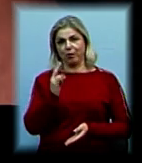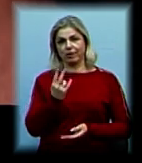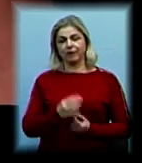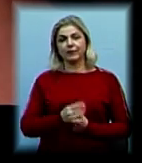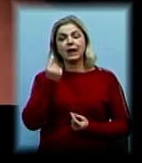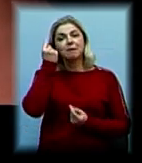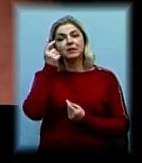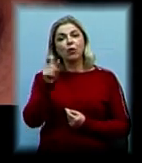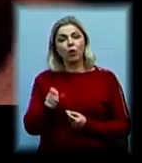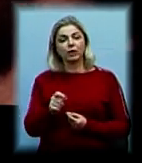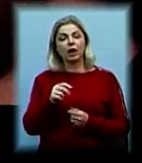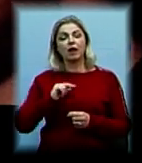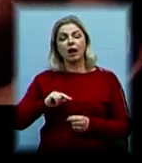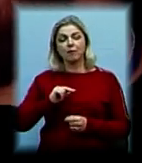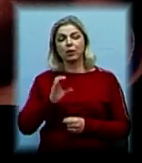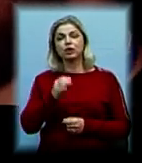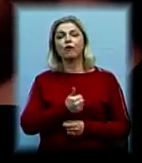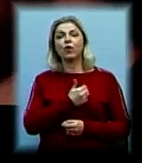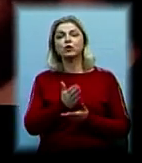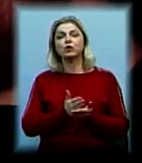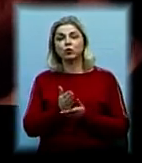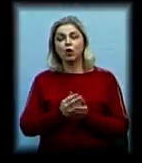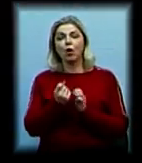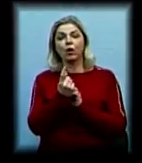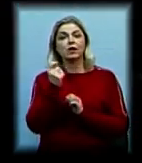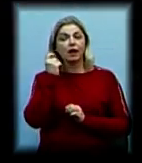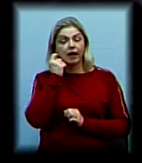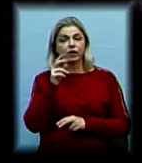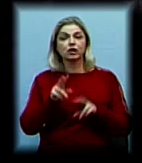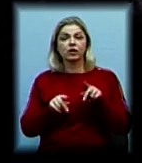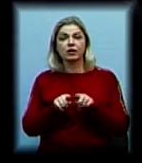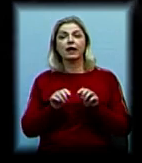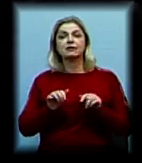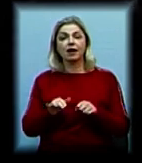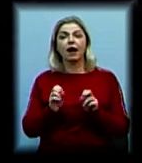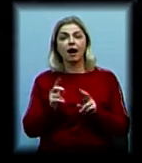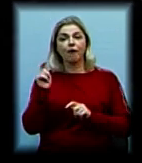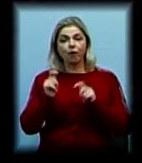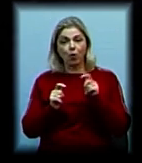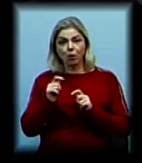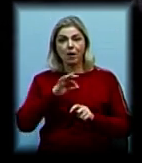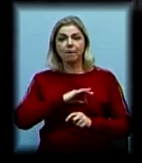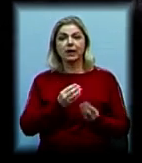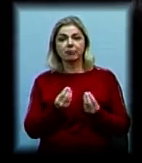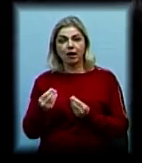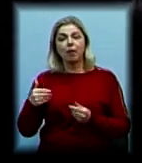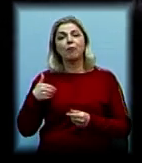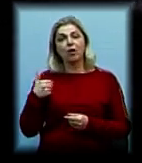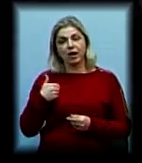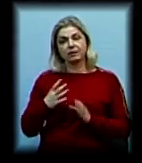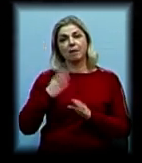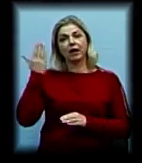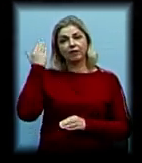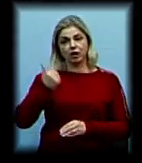Психолог Андрій Кузінчук працює з військовослужбовцями 11 років. Вважає, що такі заходи, форум ветеранів-підприємців, йдуть на користь колишнім